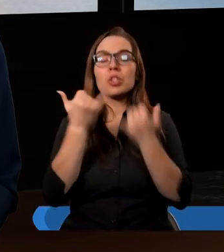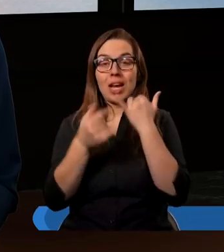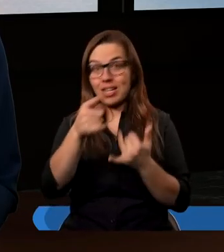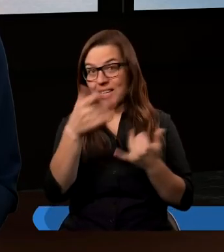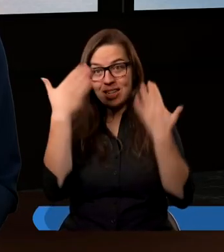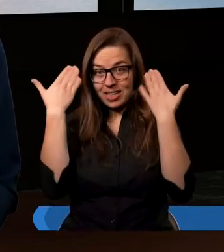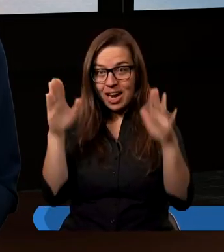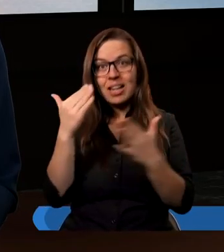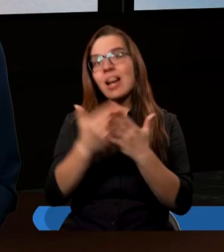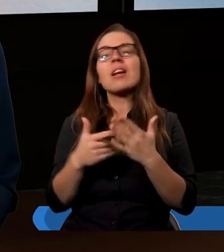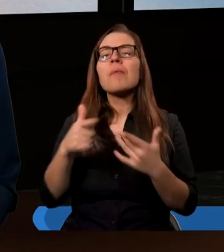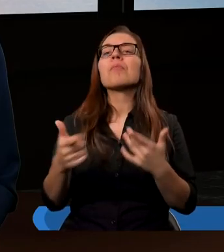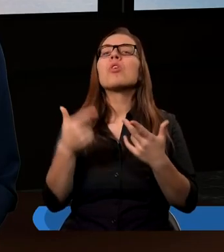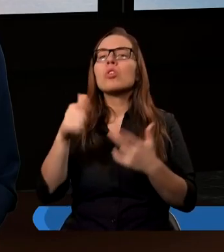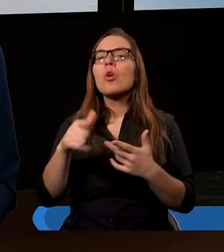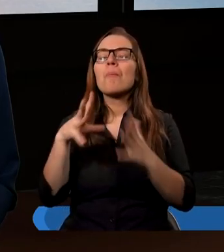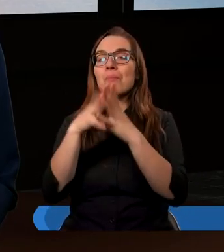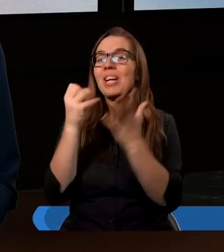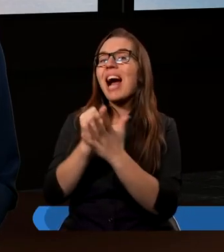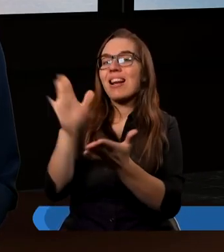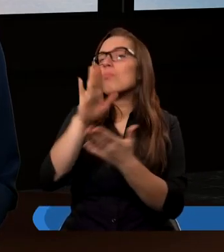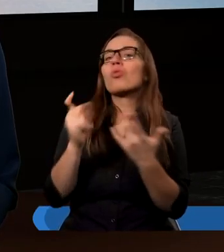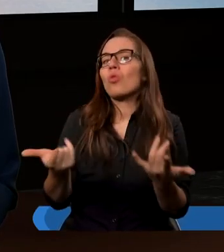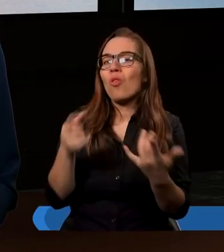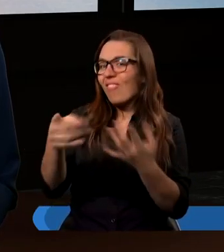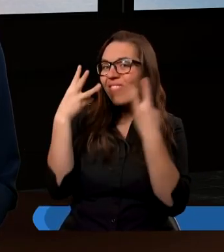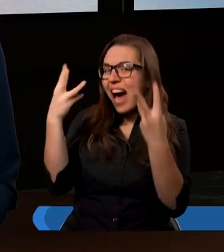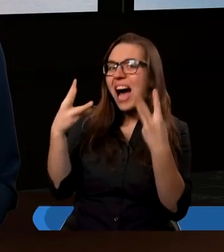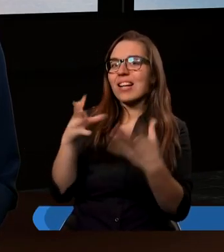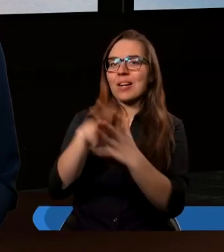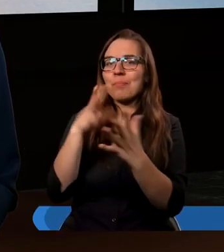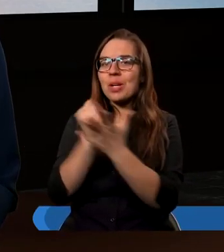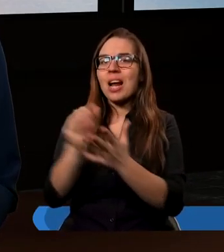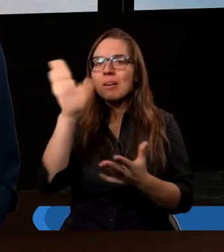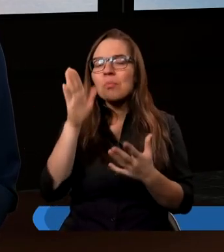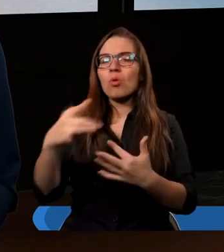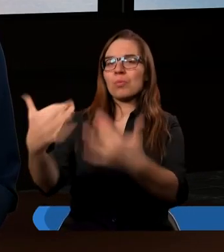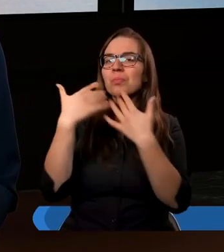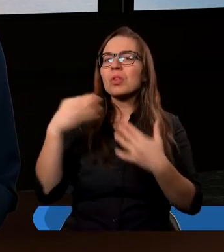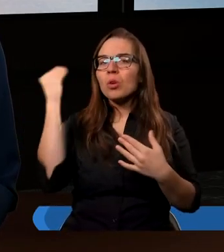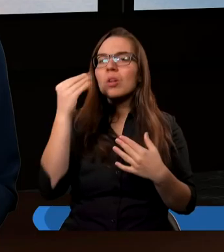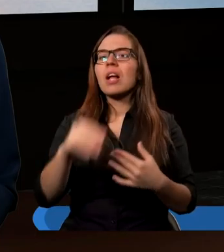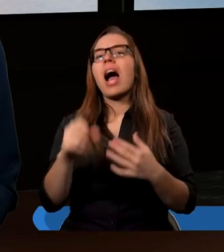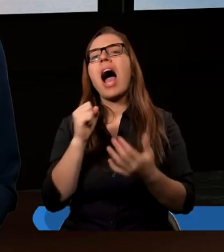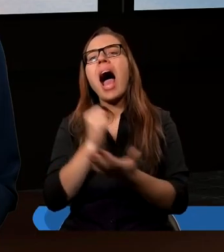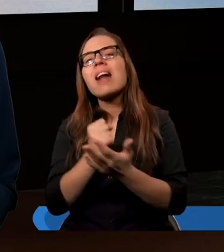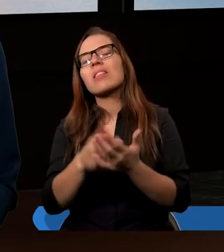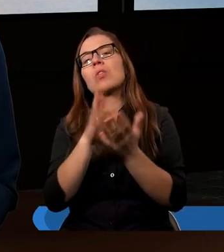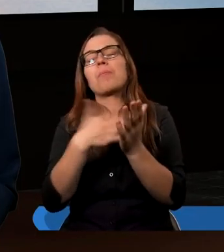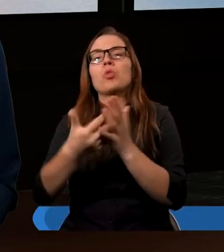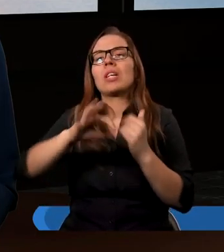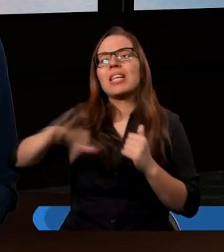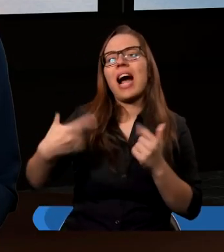zna, to ustala własne. I przykładami może być, jakiś czas temu w jakimś miesięczniku czytałam artykuł o kradzieży